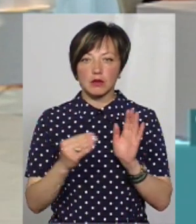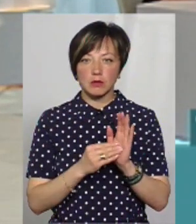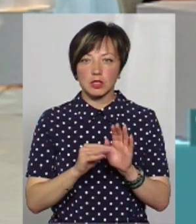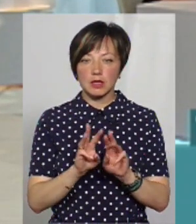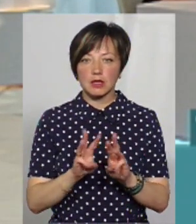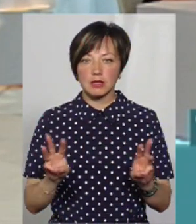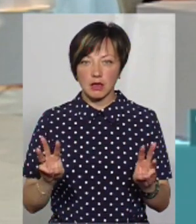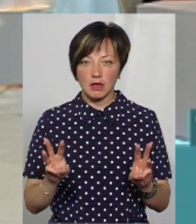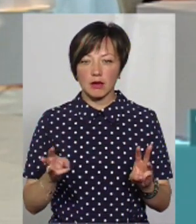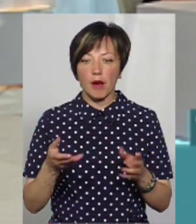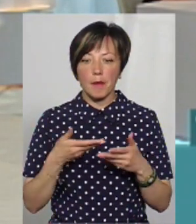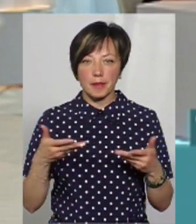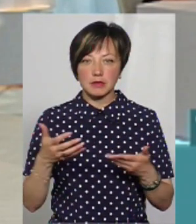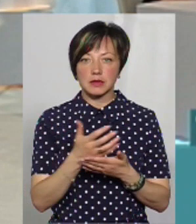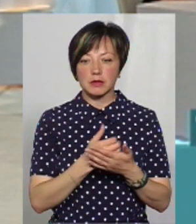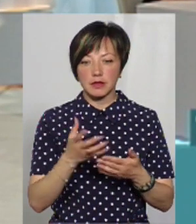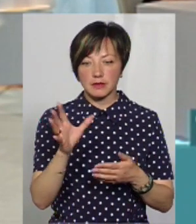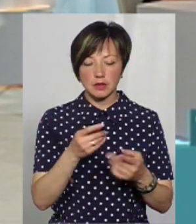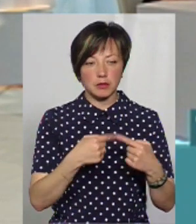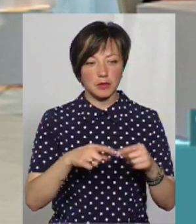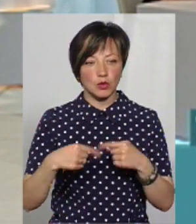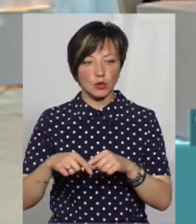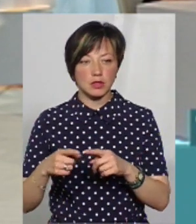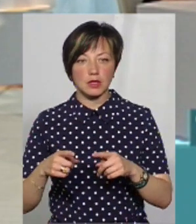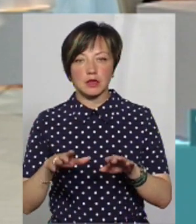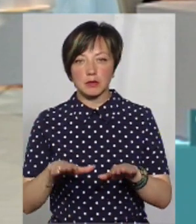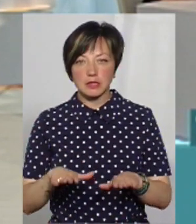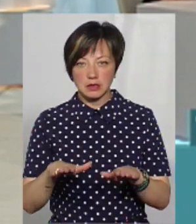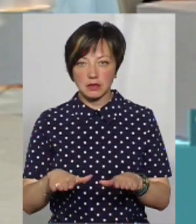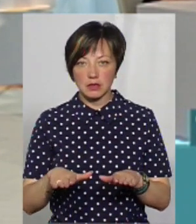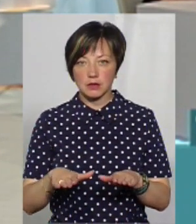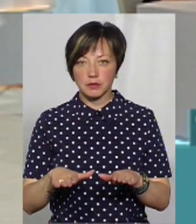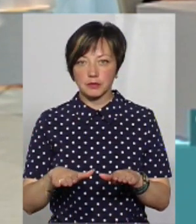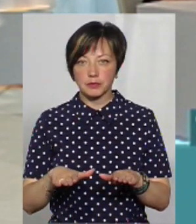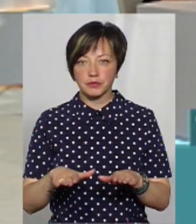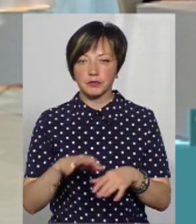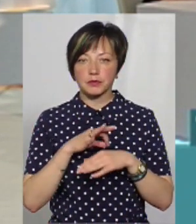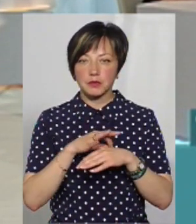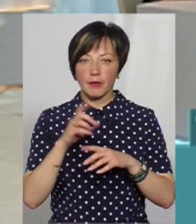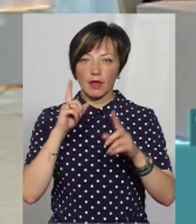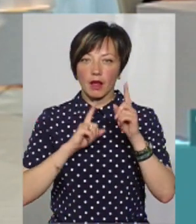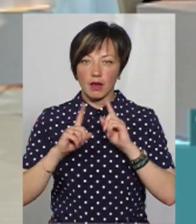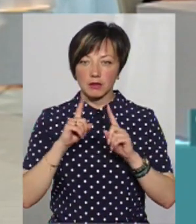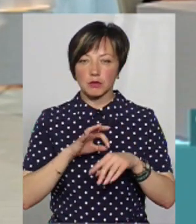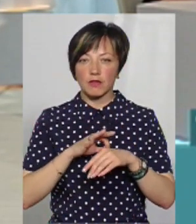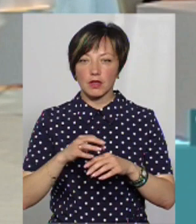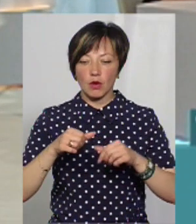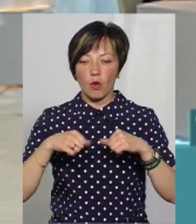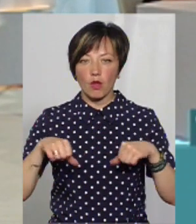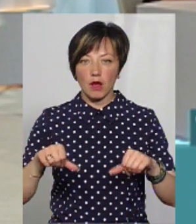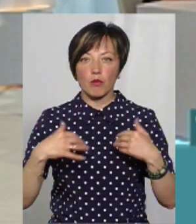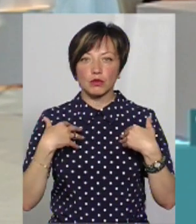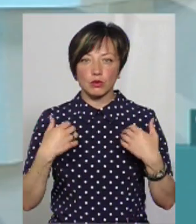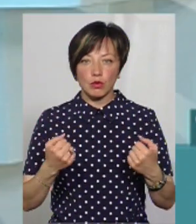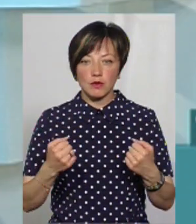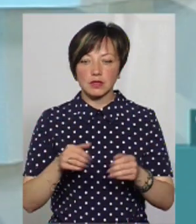на сайті. Ми збирали, зрозуміло, що ті всі підрозділи, які організовують на місцях, проводили наради, проведена колегія по